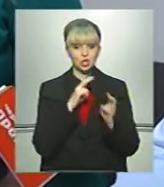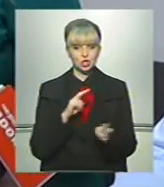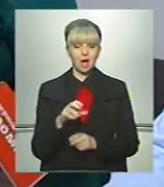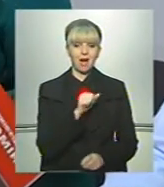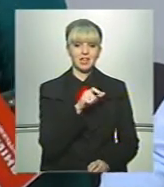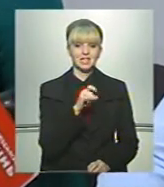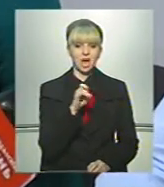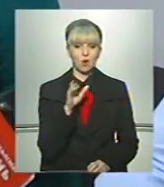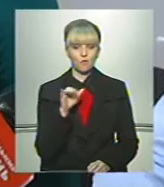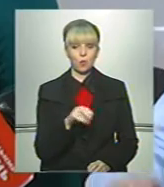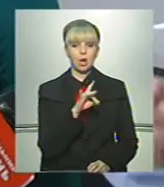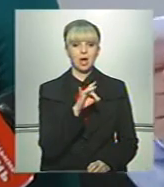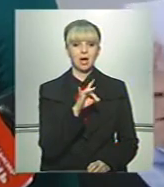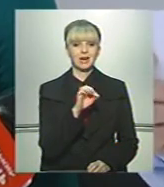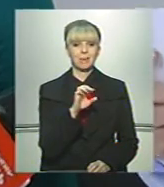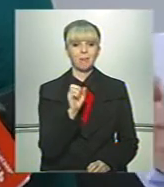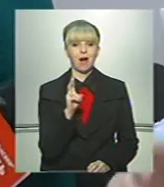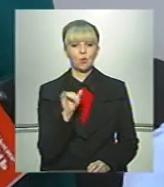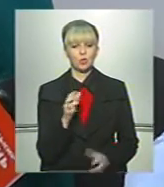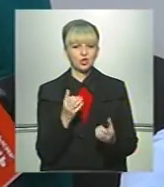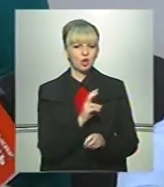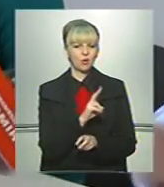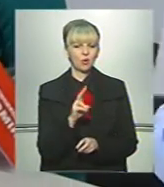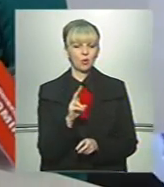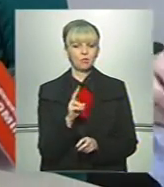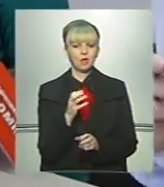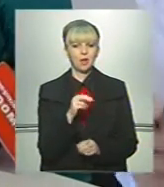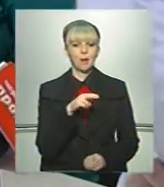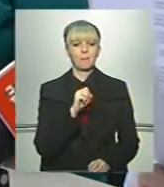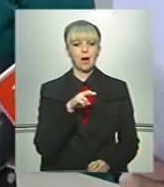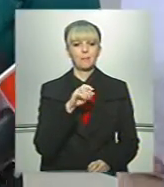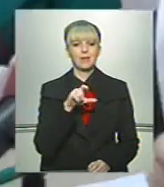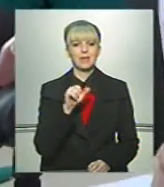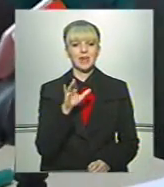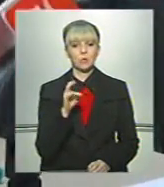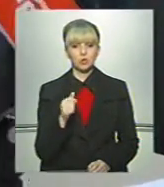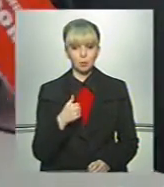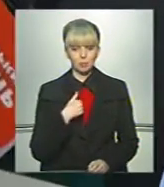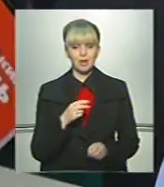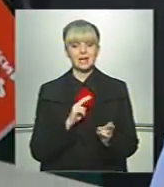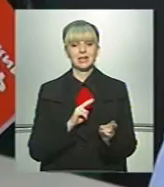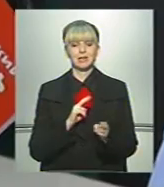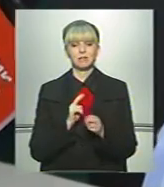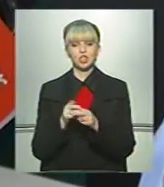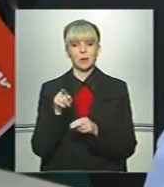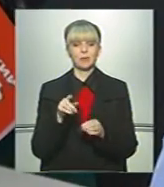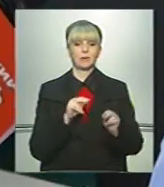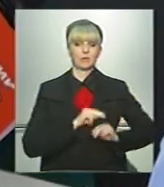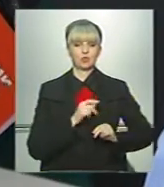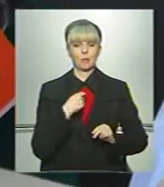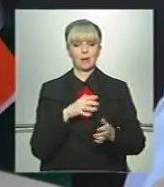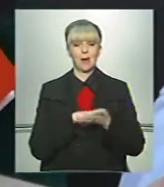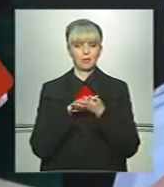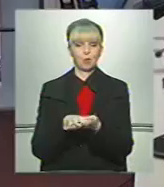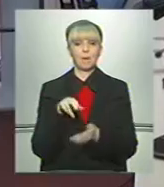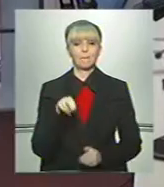Азарову, Рибаку, Шенцеву і Попіїву на те, що ми їм заважаємо працювати, що ми ганьбимо